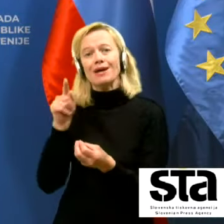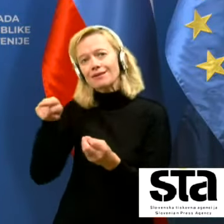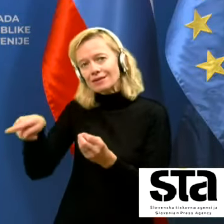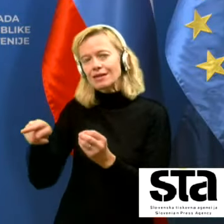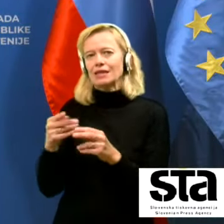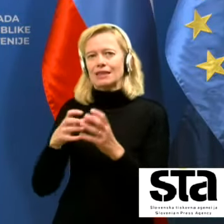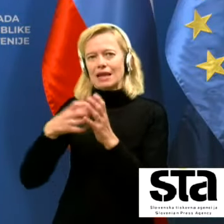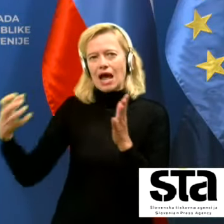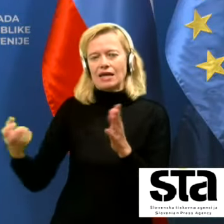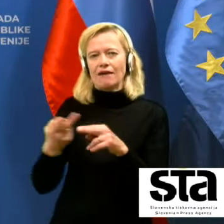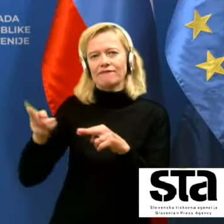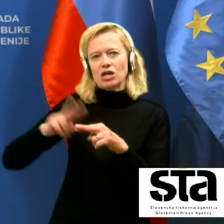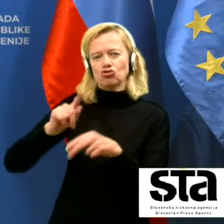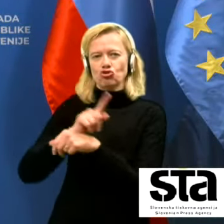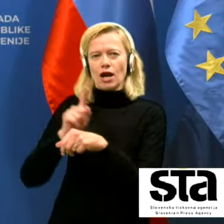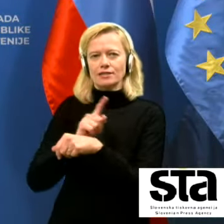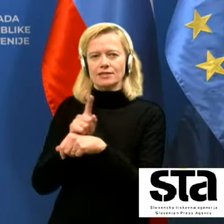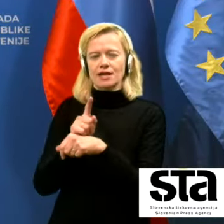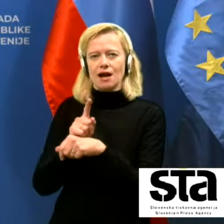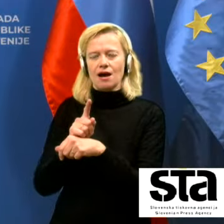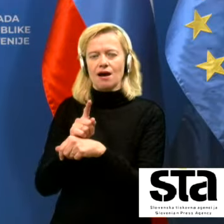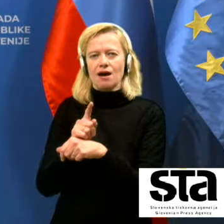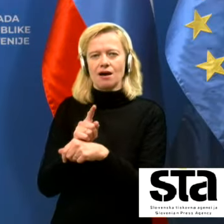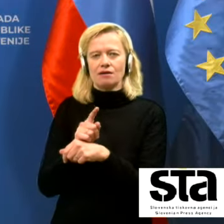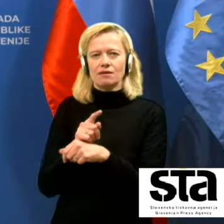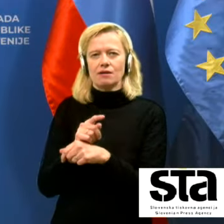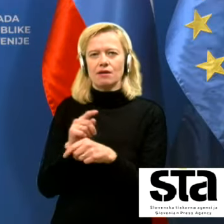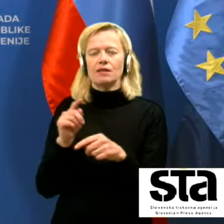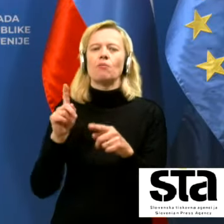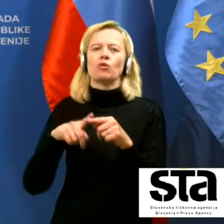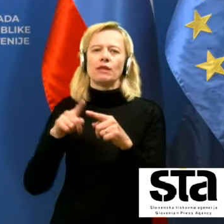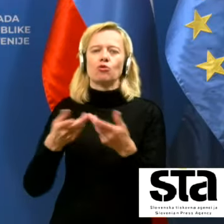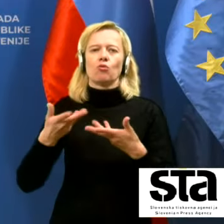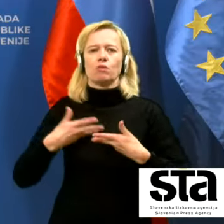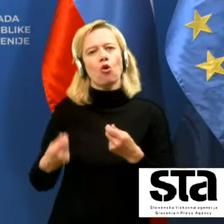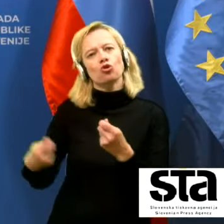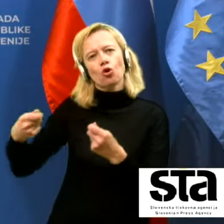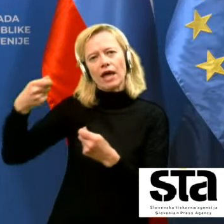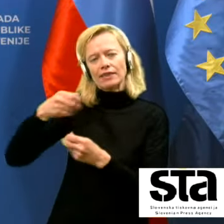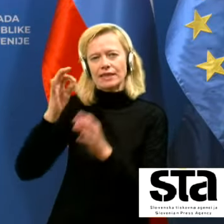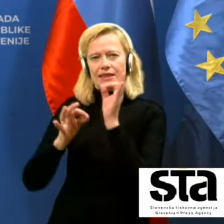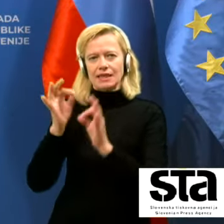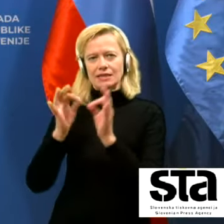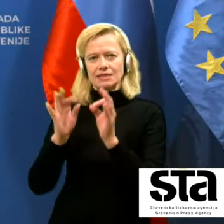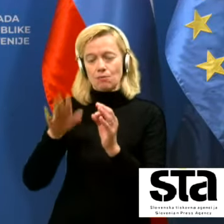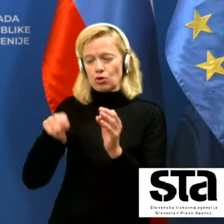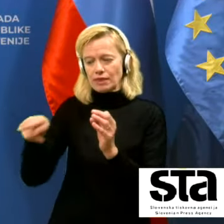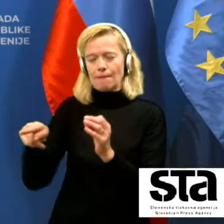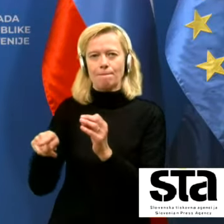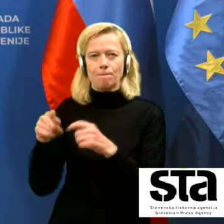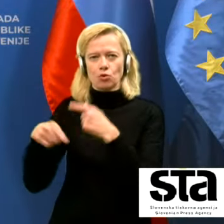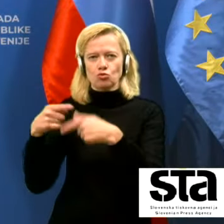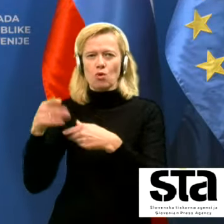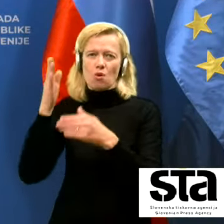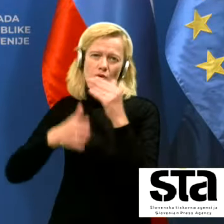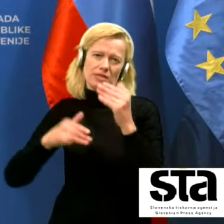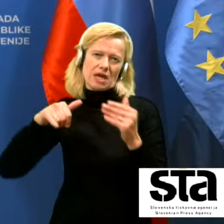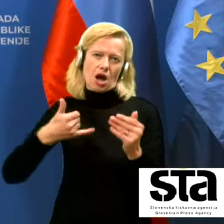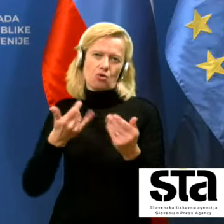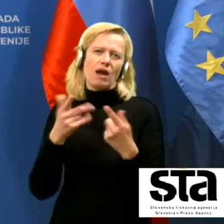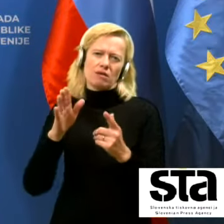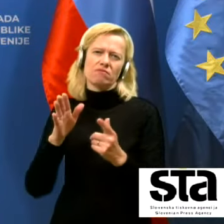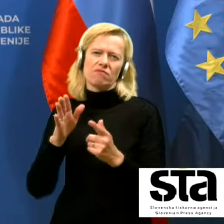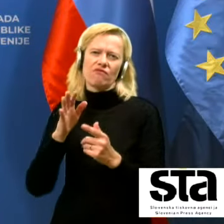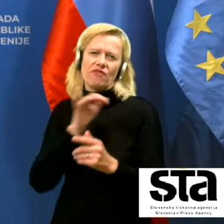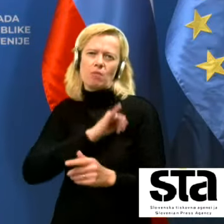lahko dobimo svede te dodatne teste po tem postopku, šele verjetno v konci januarja ali pa bolj verjetno v